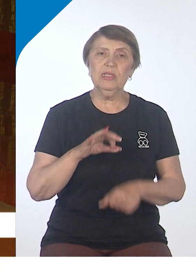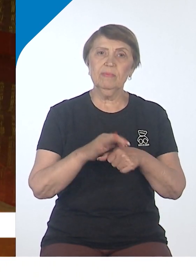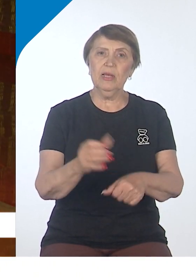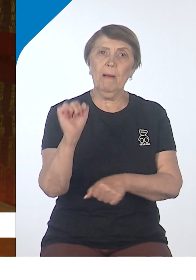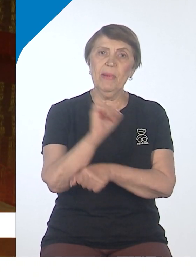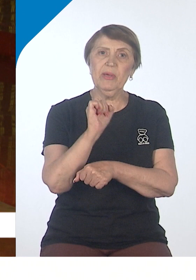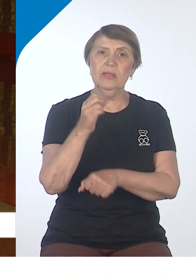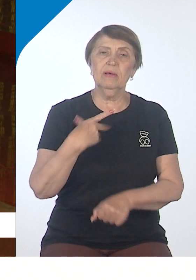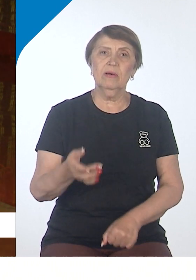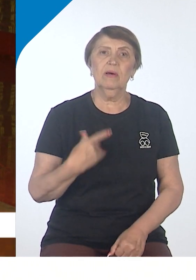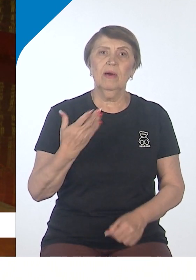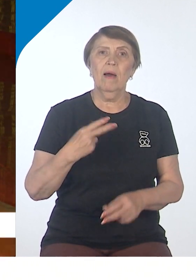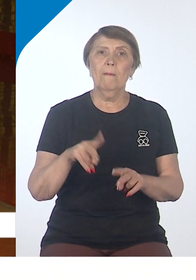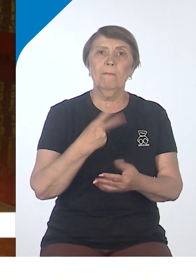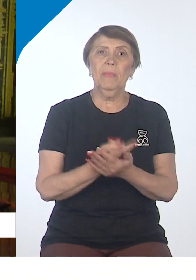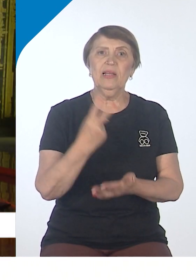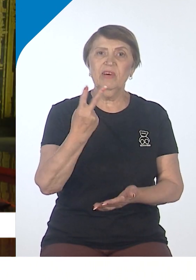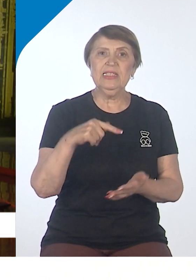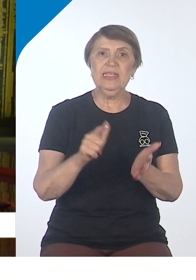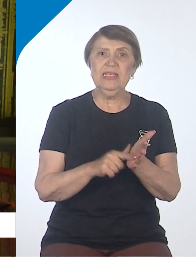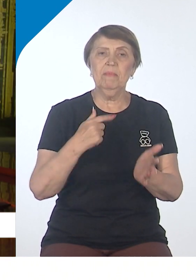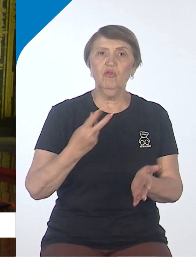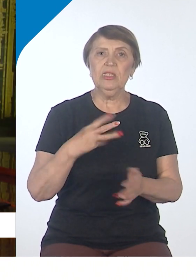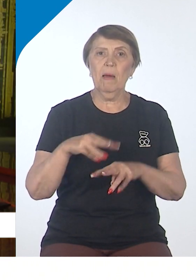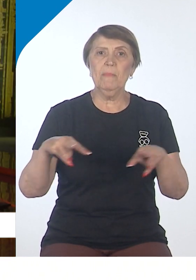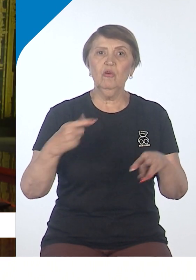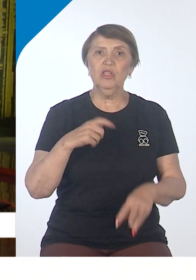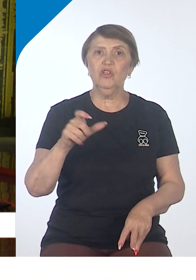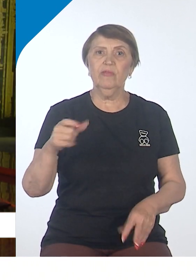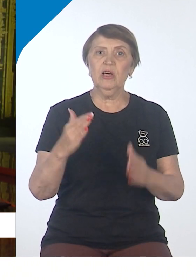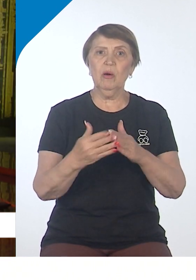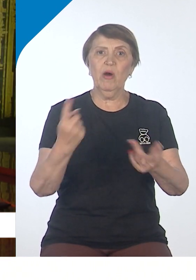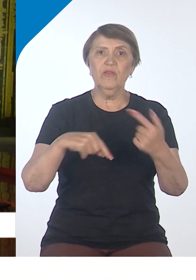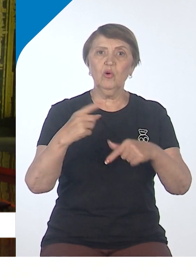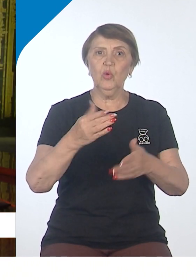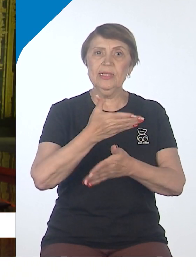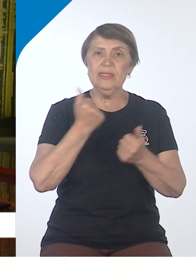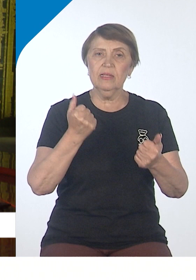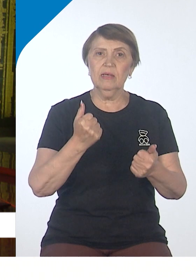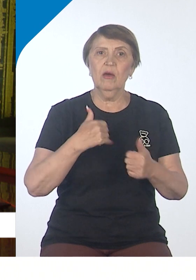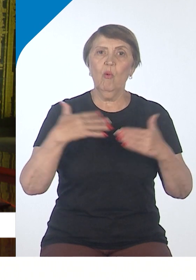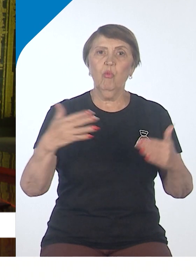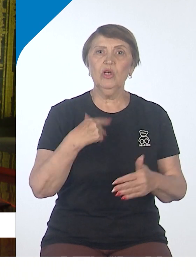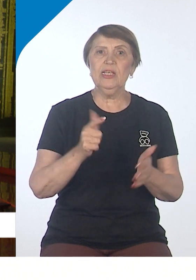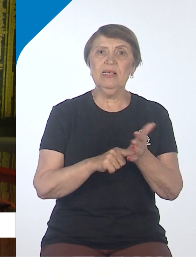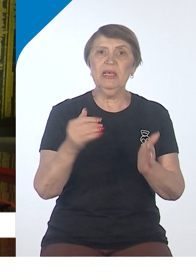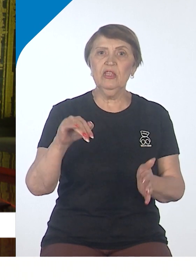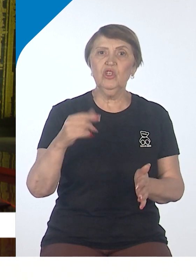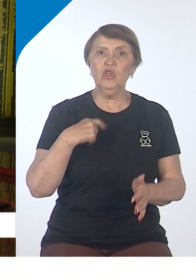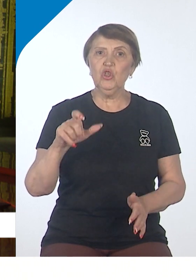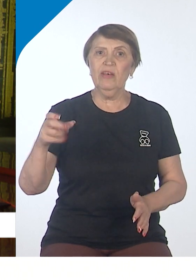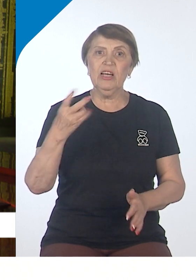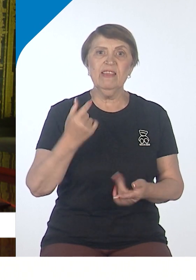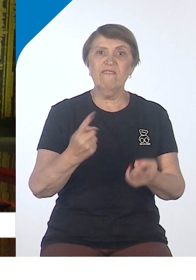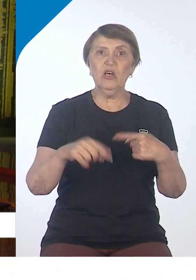кровопролитной войне пали 27 миллионов человек. Домой не вернулись и больше 47 тысяч жителей Хабаровского края. В памяти героев на